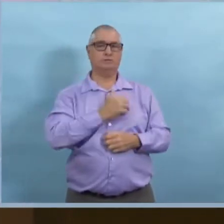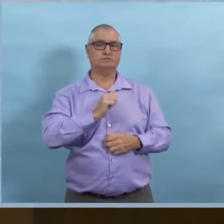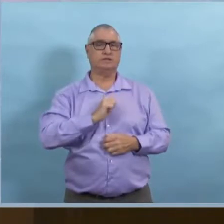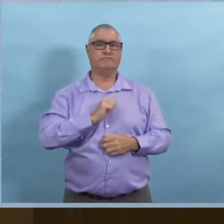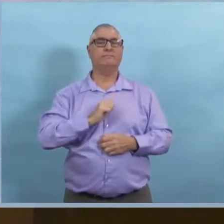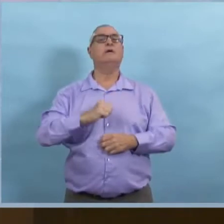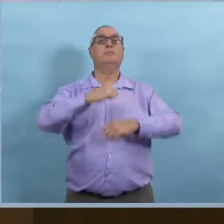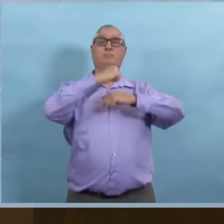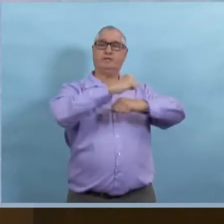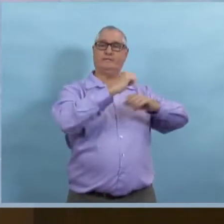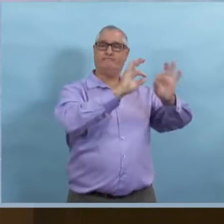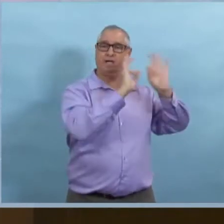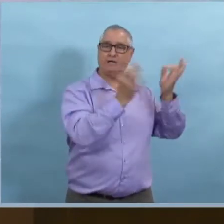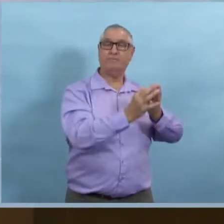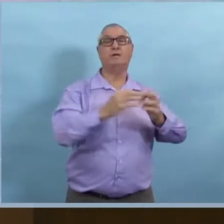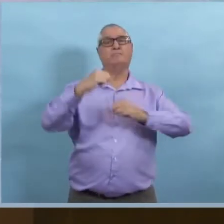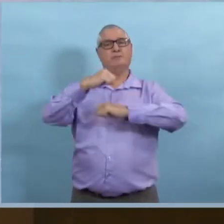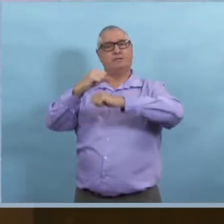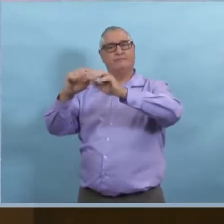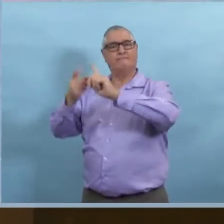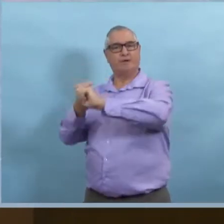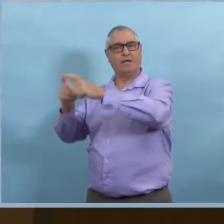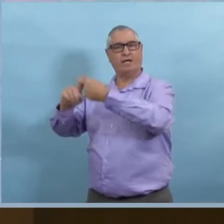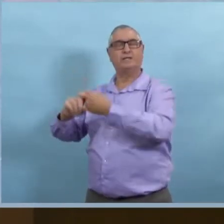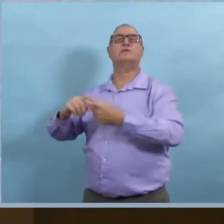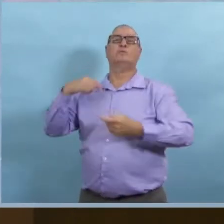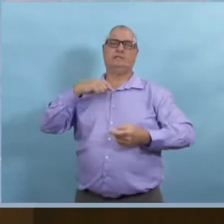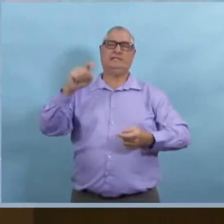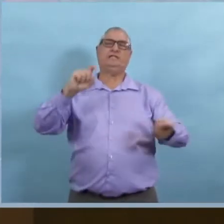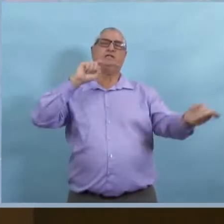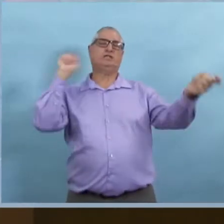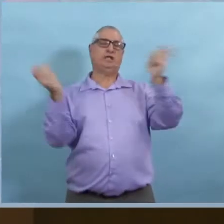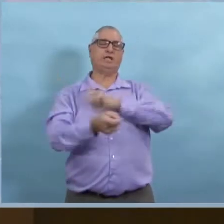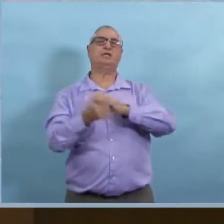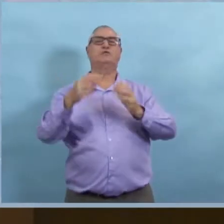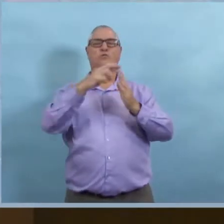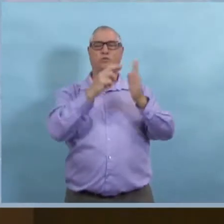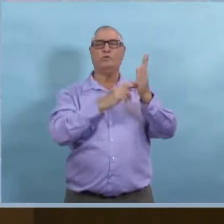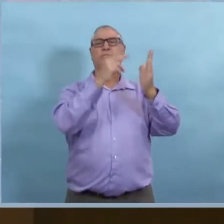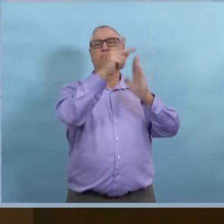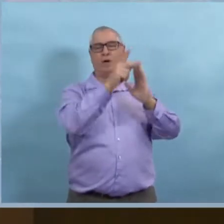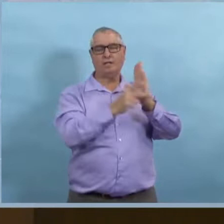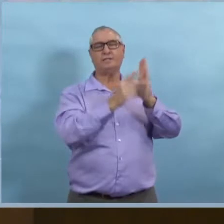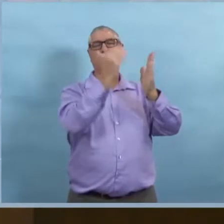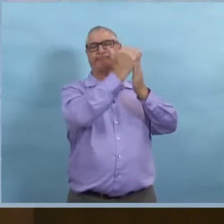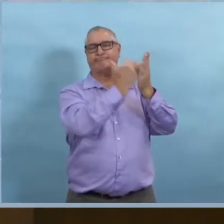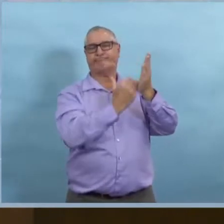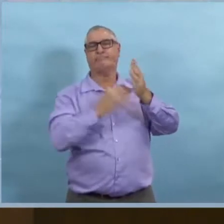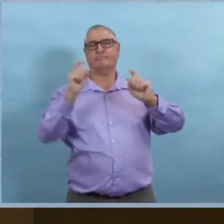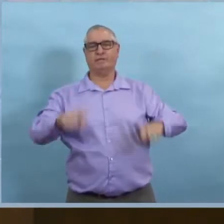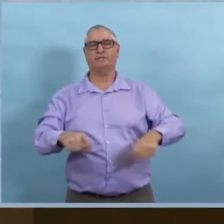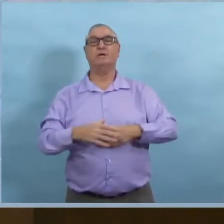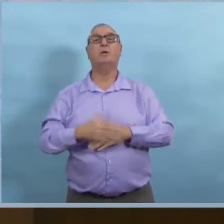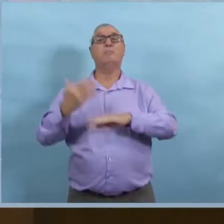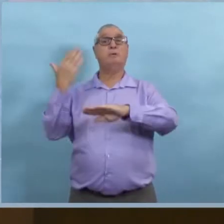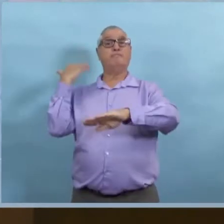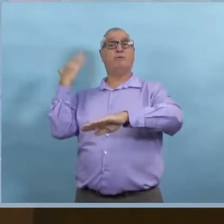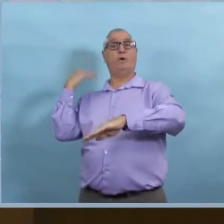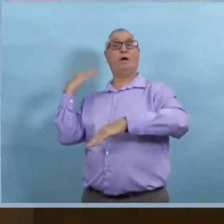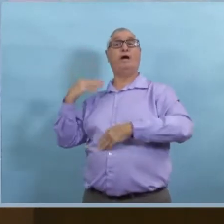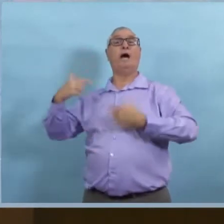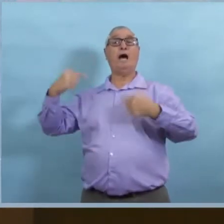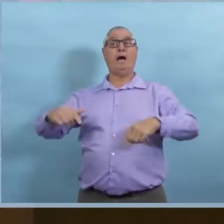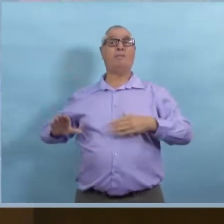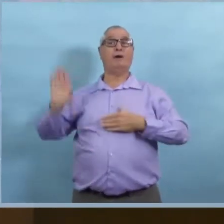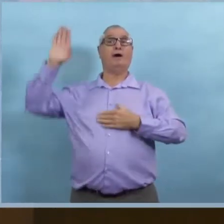meilleure manière de se protéger, de protéger les gens autour de nous et de protéger les gens que l'on aime. Nous avons fait ce changement avant. On peut le faire de